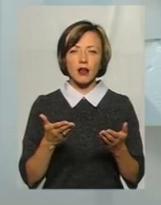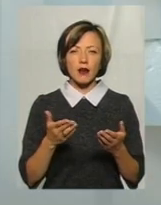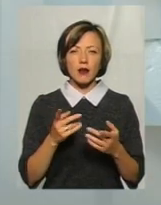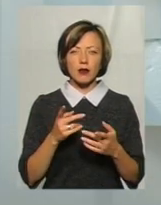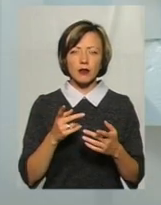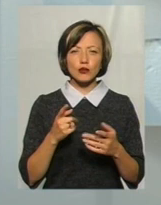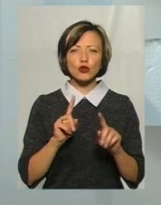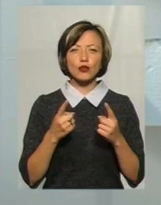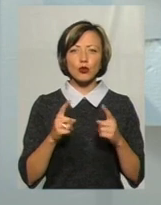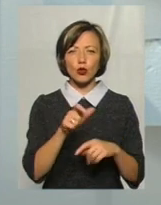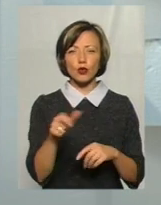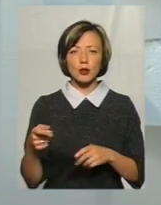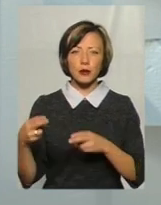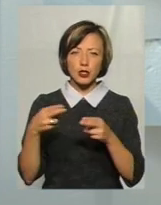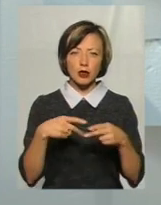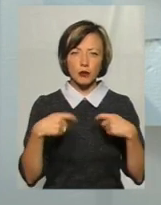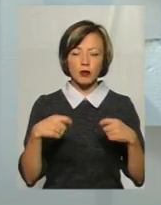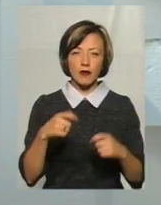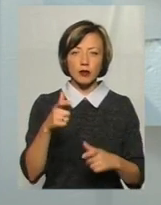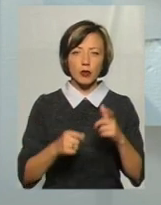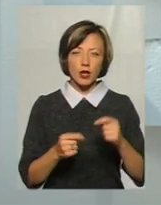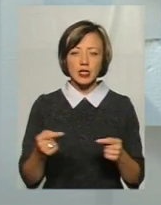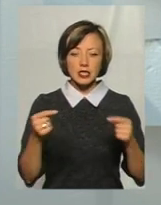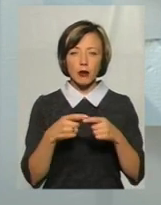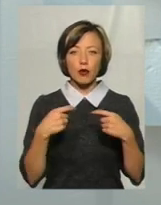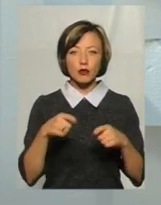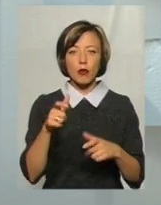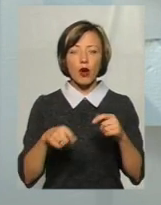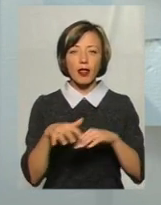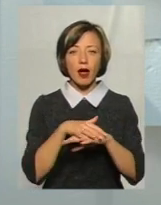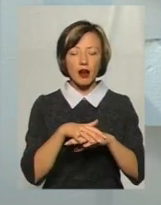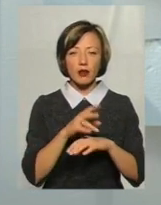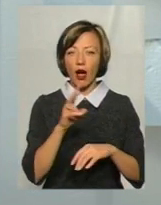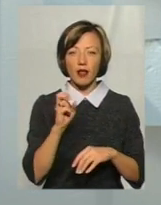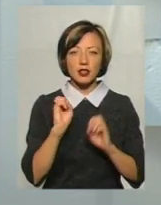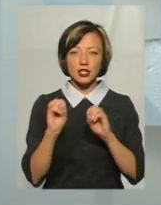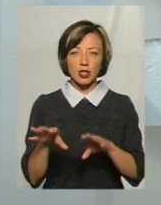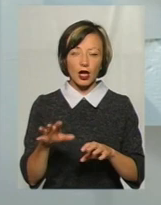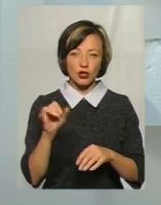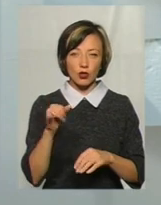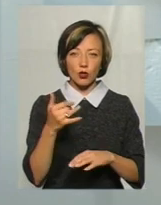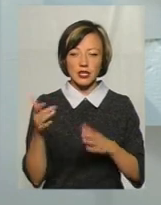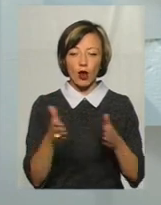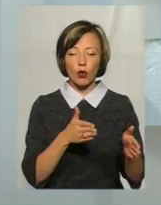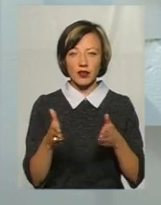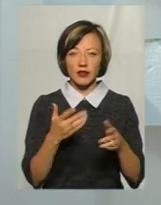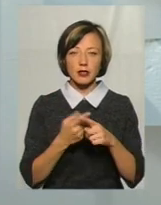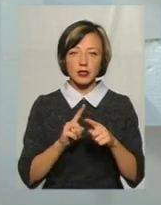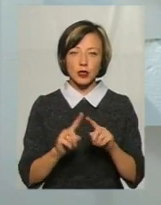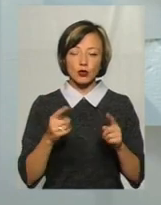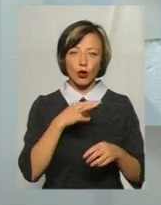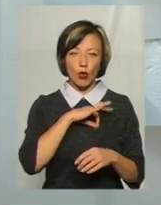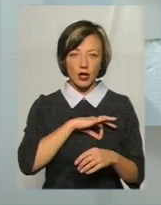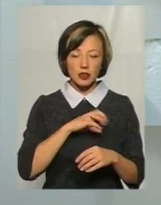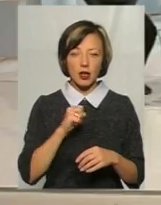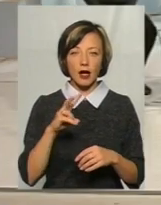продавати молоко? Чому вони зацікавлені самі в продажу молока на ринку, а не в здачі молока його заготівельнику? Це є дуже корисним.